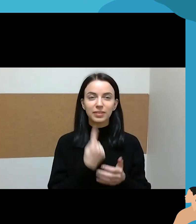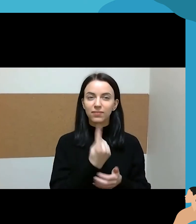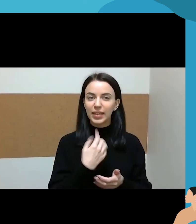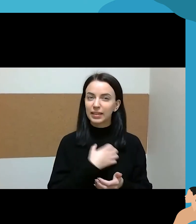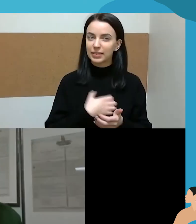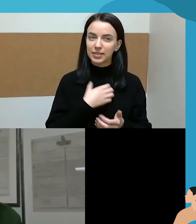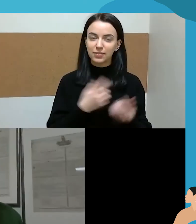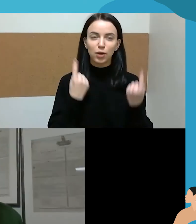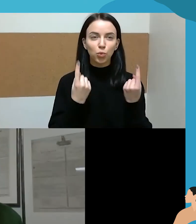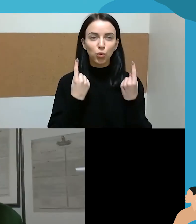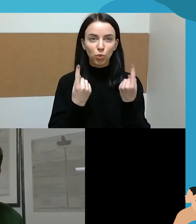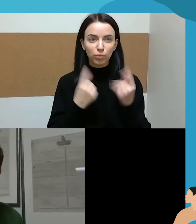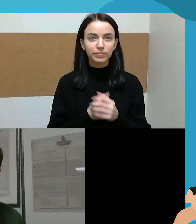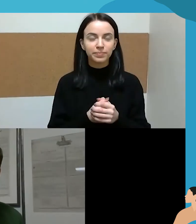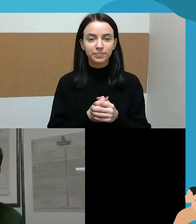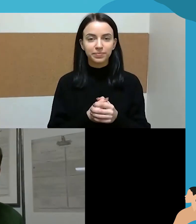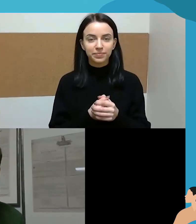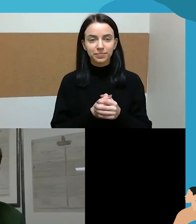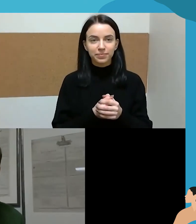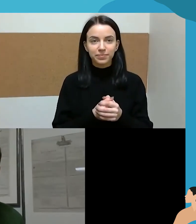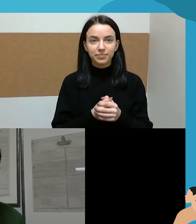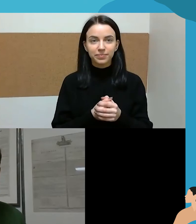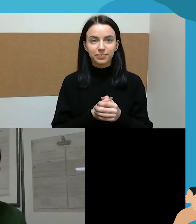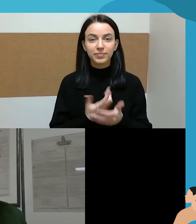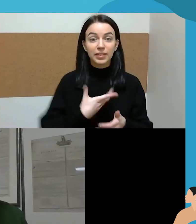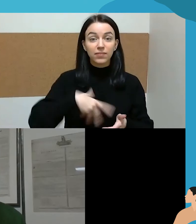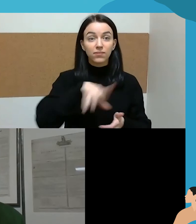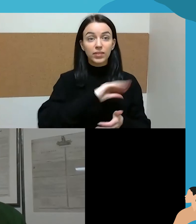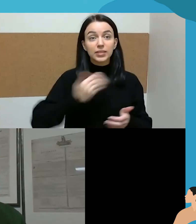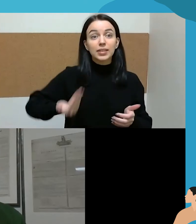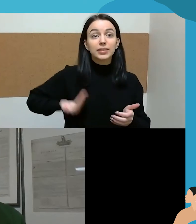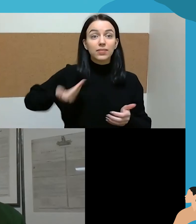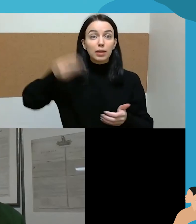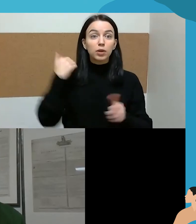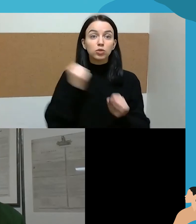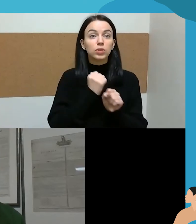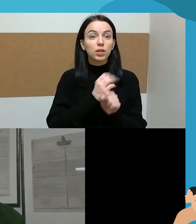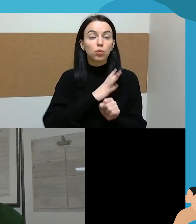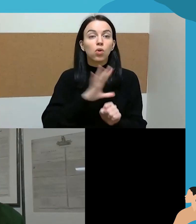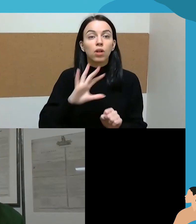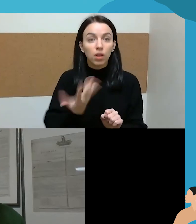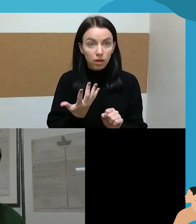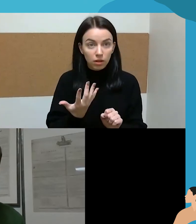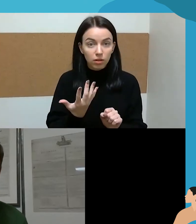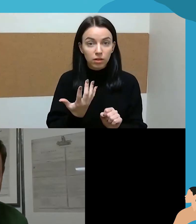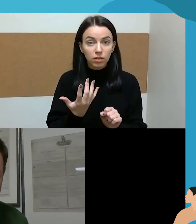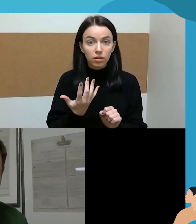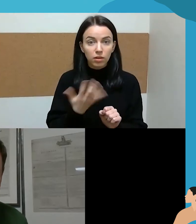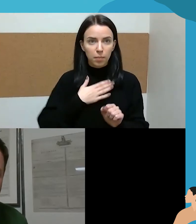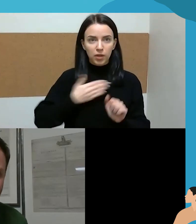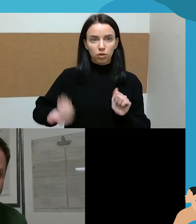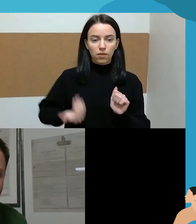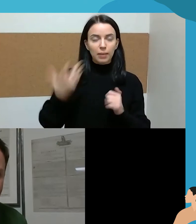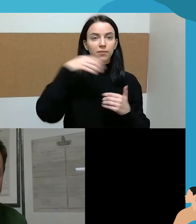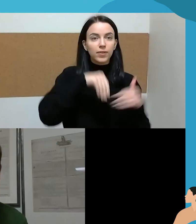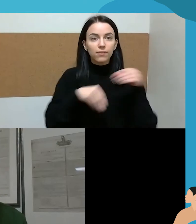viskas, ką aš gyvenime dariau ir viskas, iš ko mano gyvenimo susidėjo iki